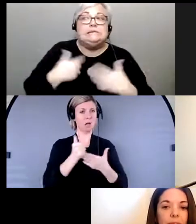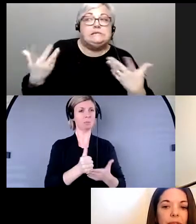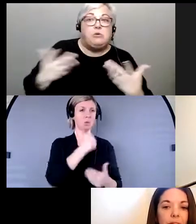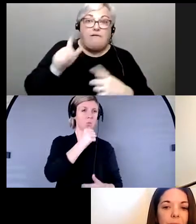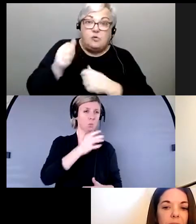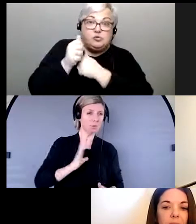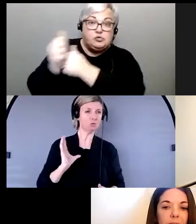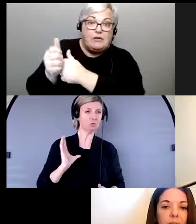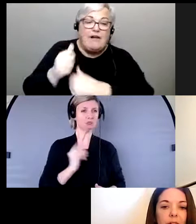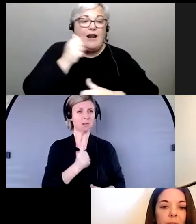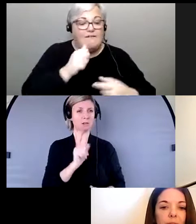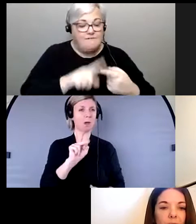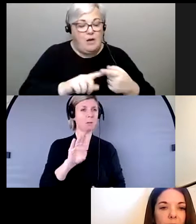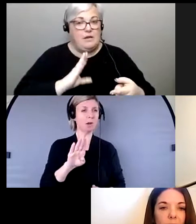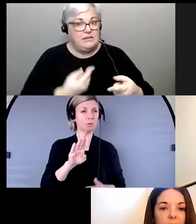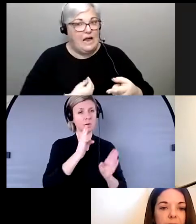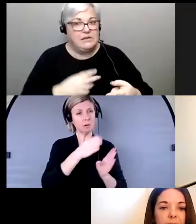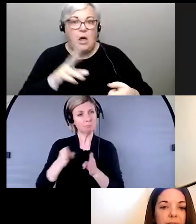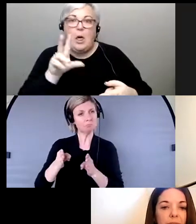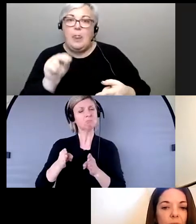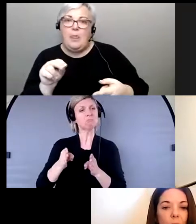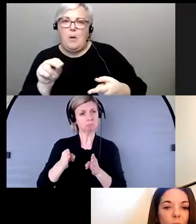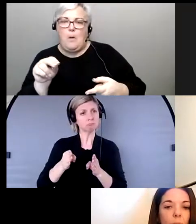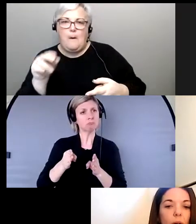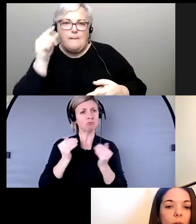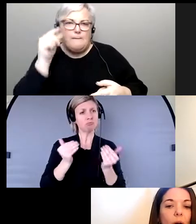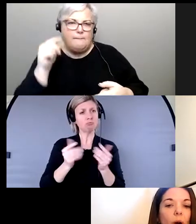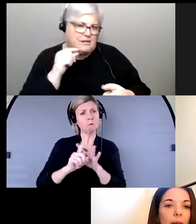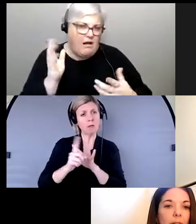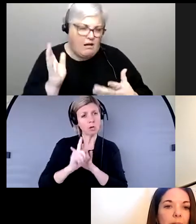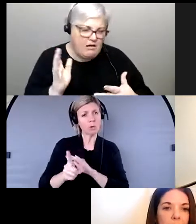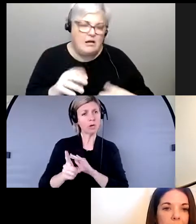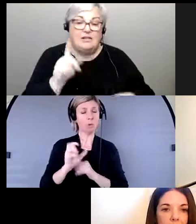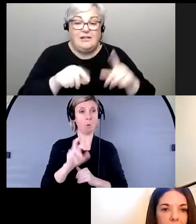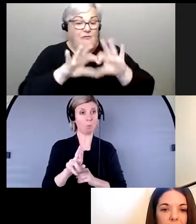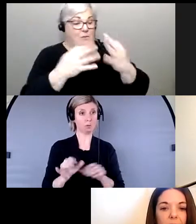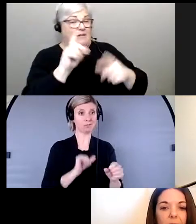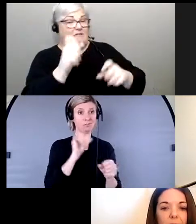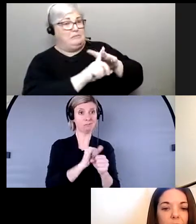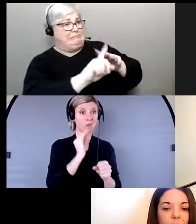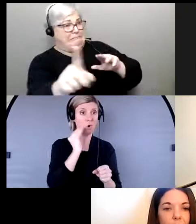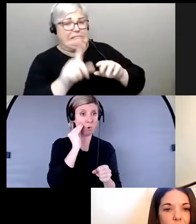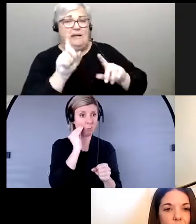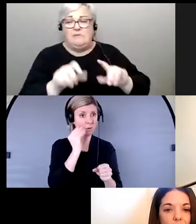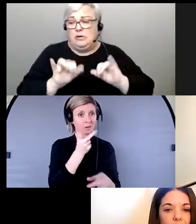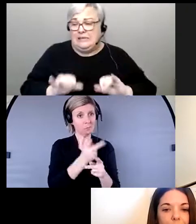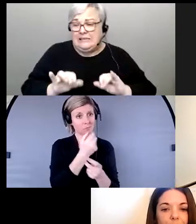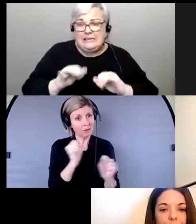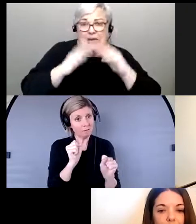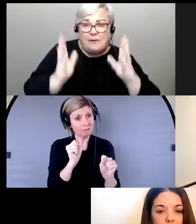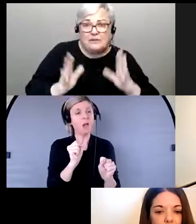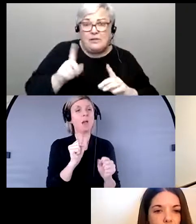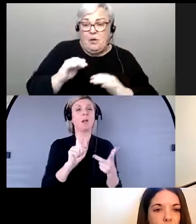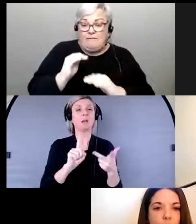contexte, les femmes, les personnes trans, les personnes non-binaires et leurs familles doivent parfois évacuer, rester en sécurité à la maison